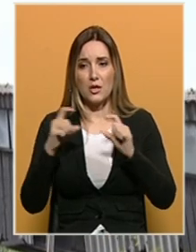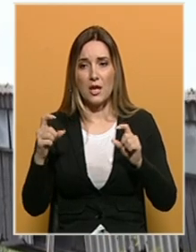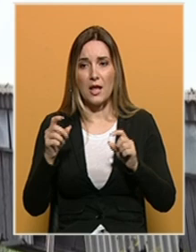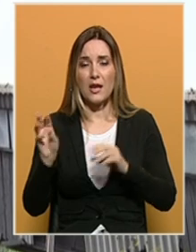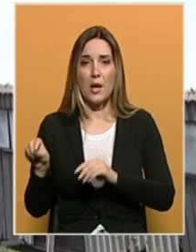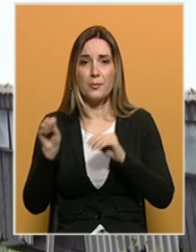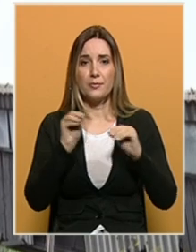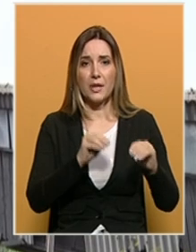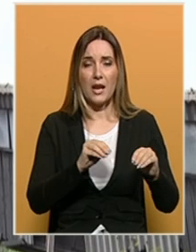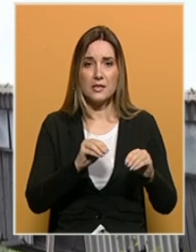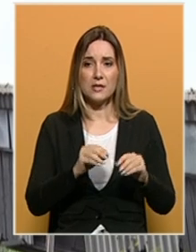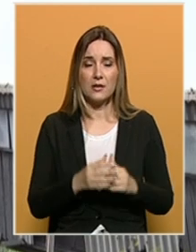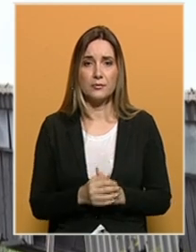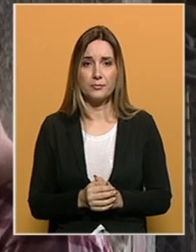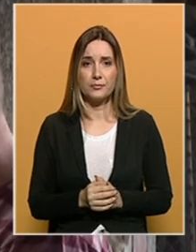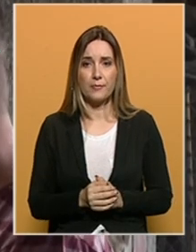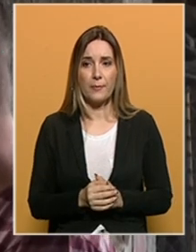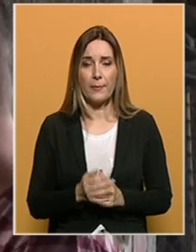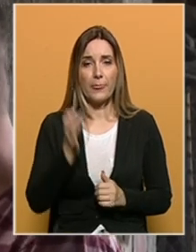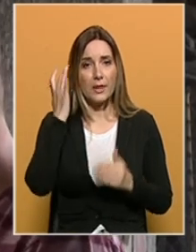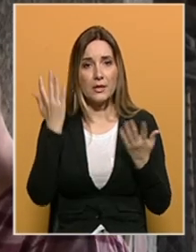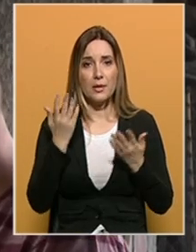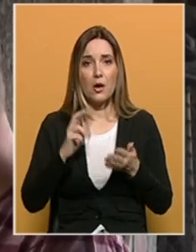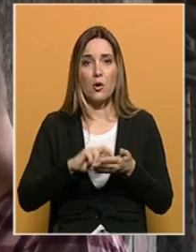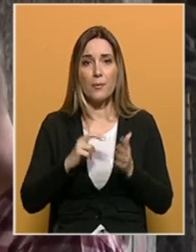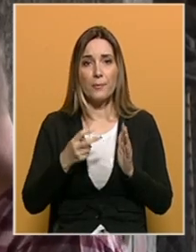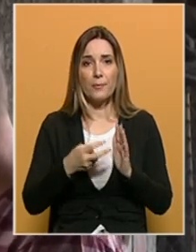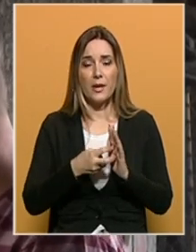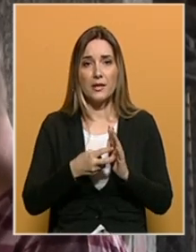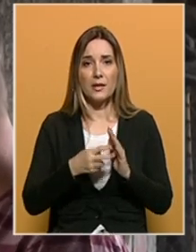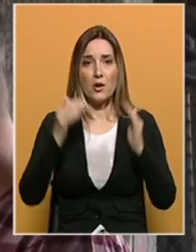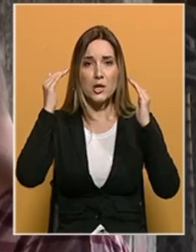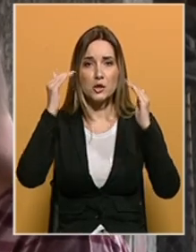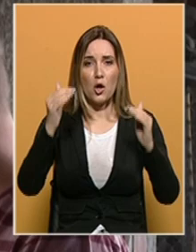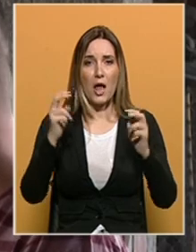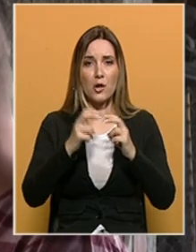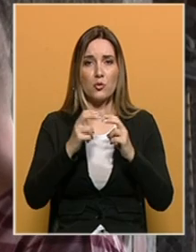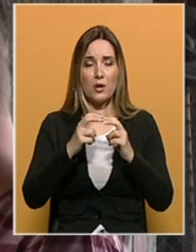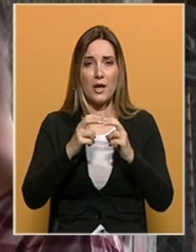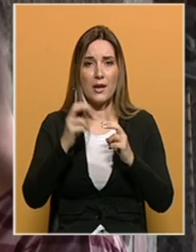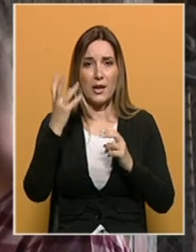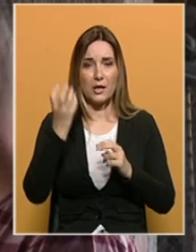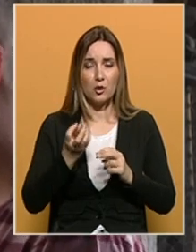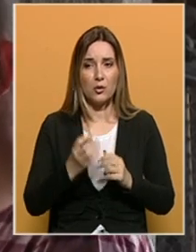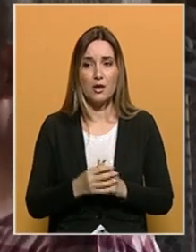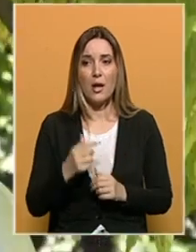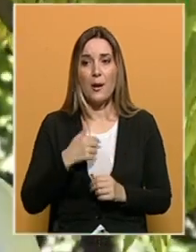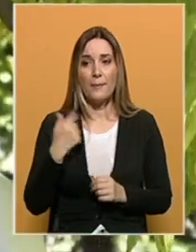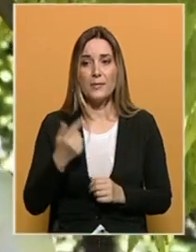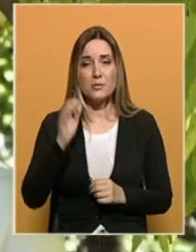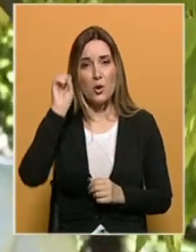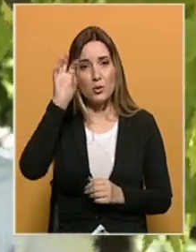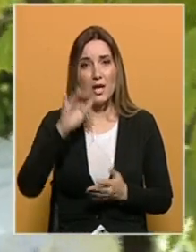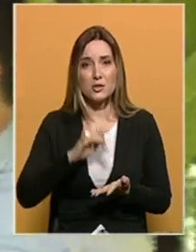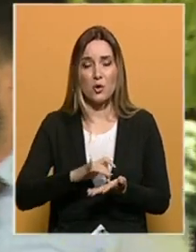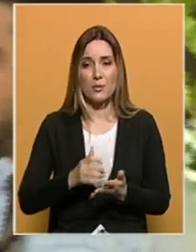prelazak na biomasu, šta znam, kako već planiraju na solarnu energiju i tako. Ne sviđa vam se to previše. Pa ne sviđa nam se, mi smo rudarsko mjesto. Dolaze